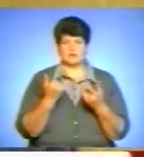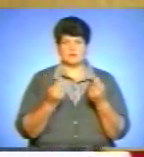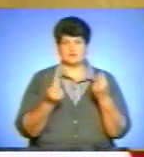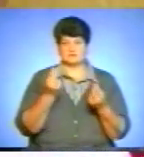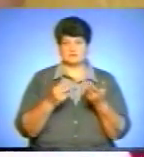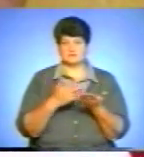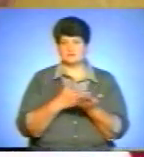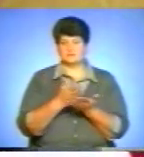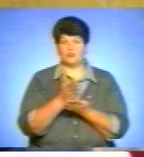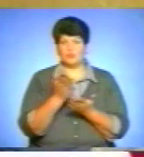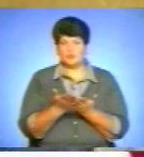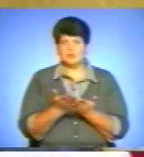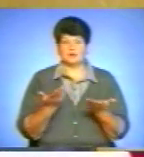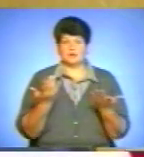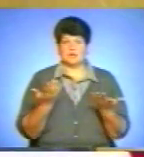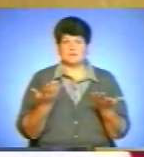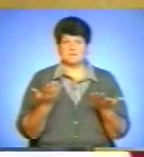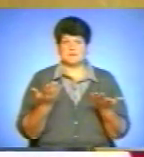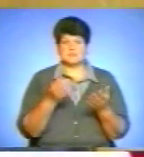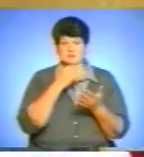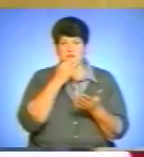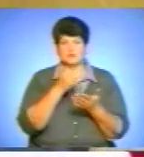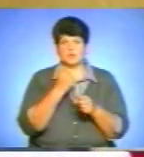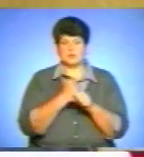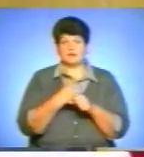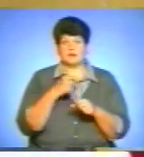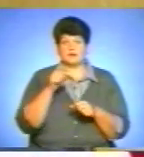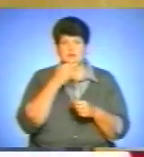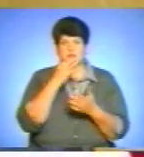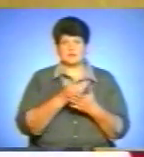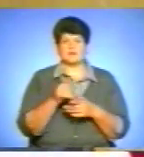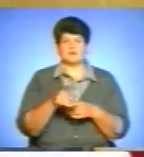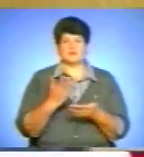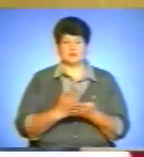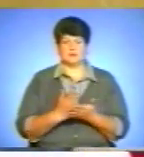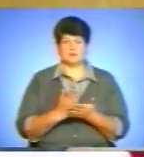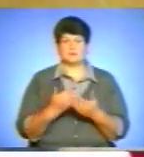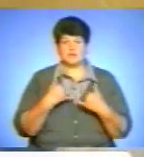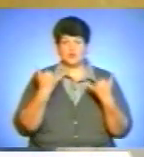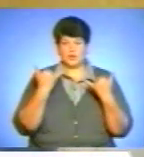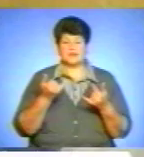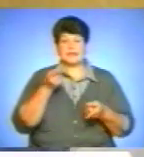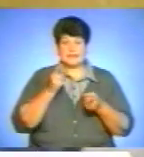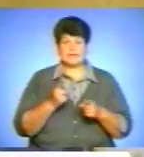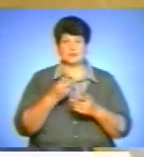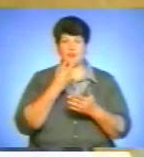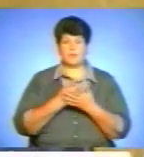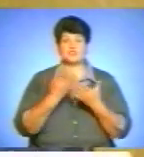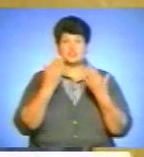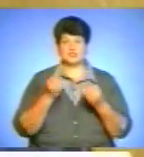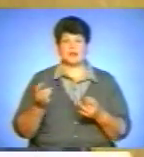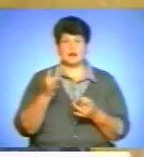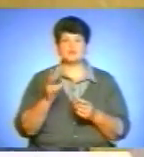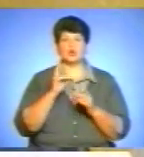і складувати, так як я сказав, на те, що сьогодні є. Ми сьогодні дійсно побачили ще раз, хто